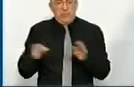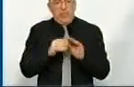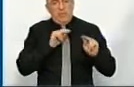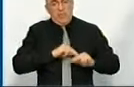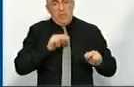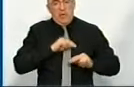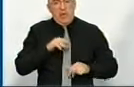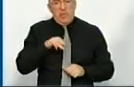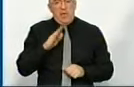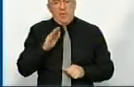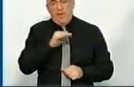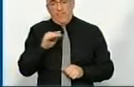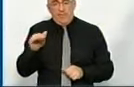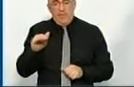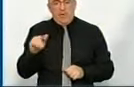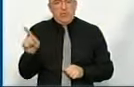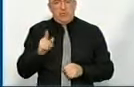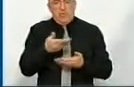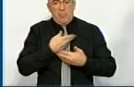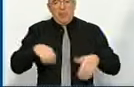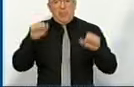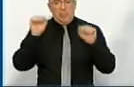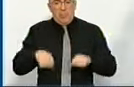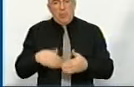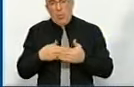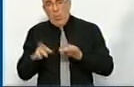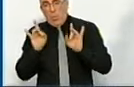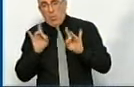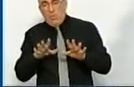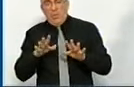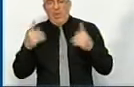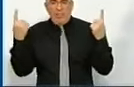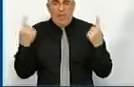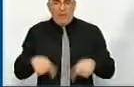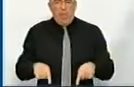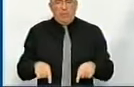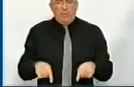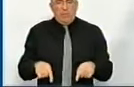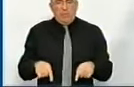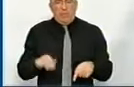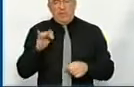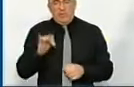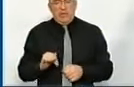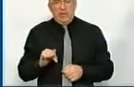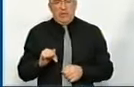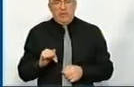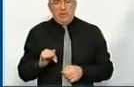з МВФ, що ми зможемо уникнути дефолту і